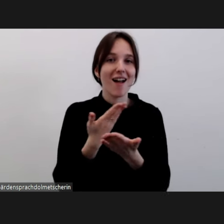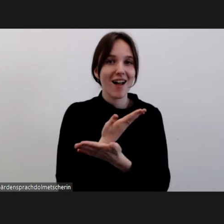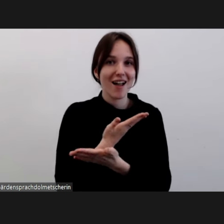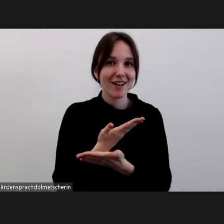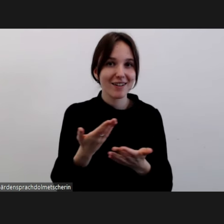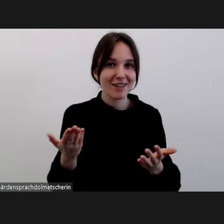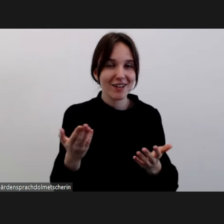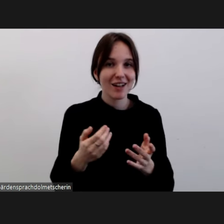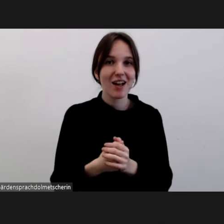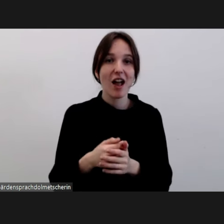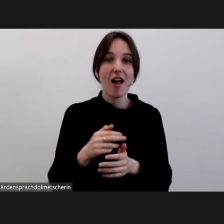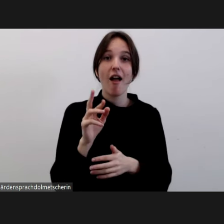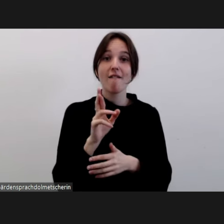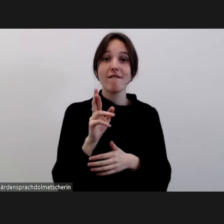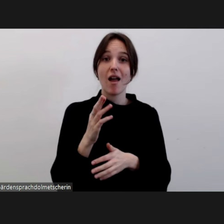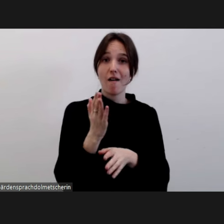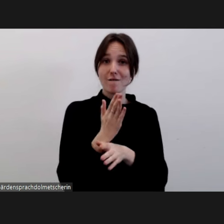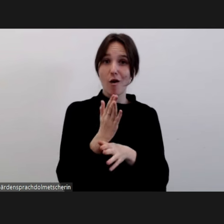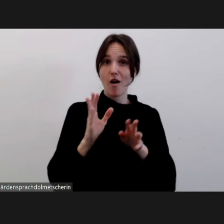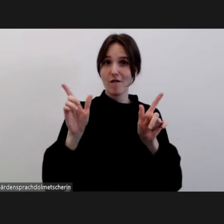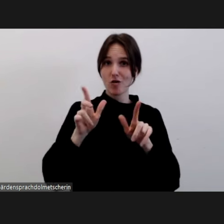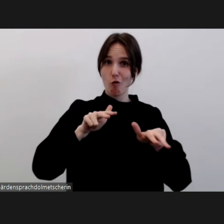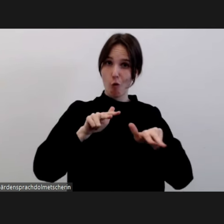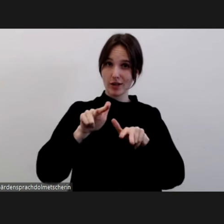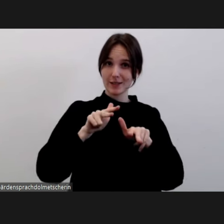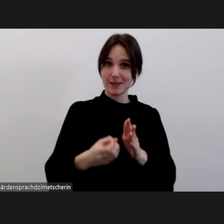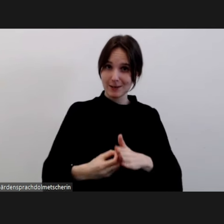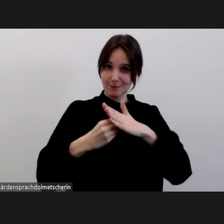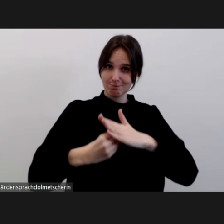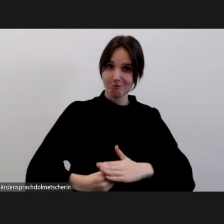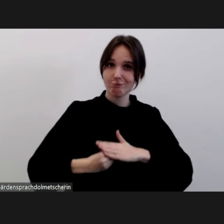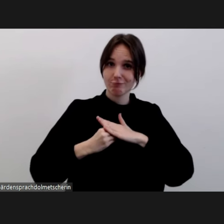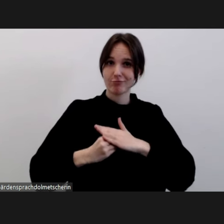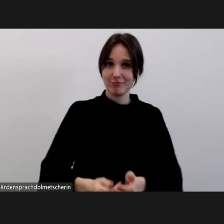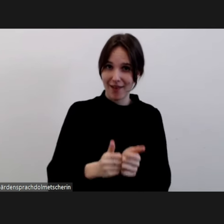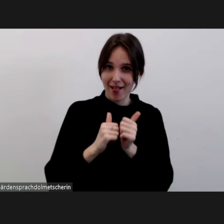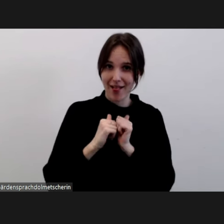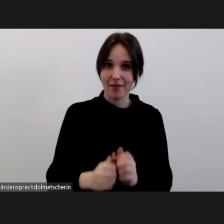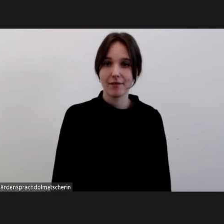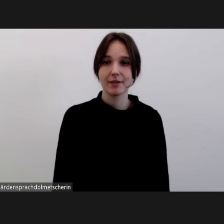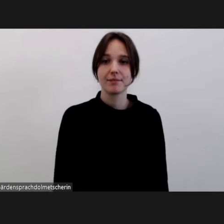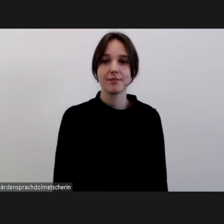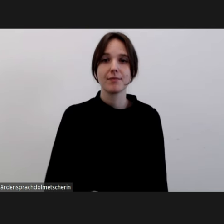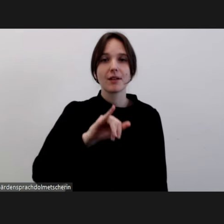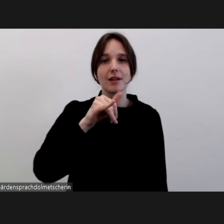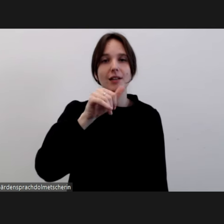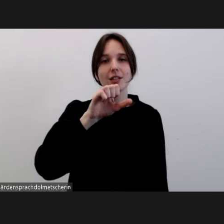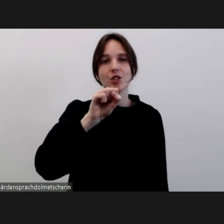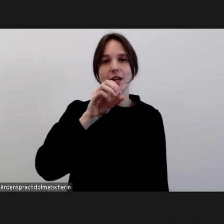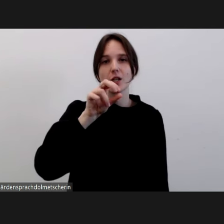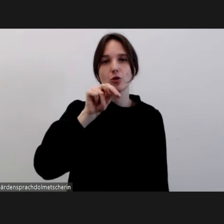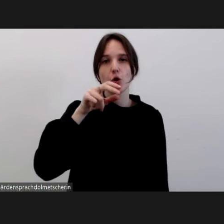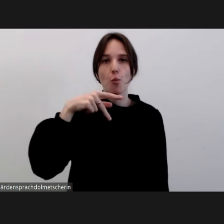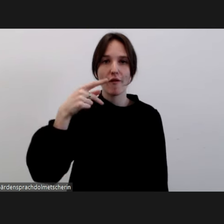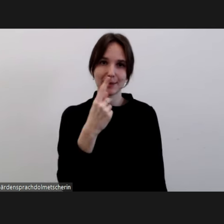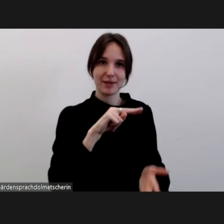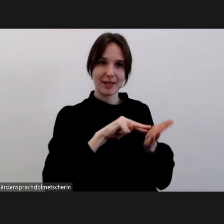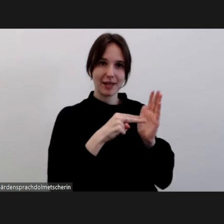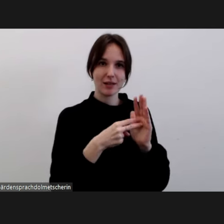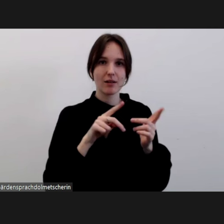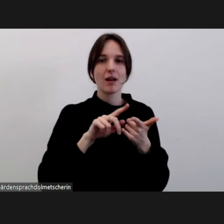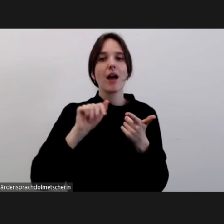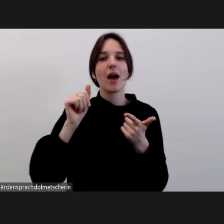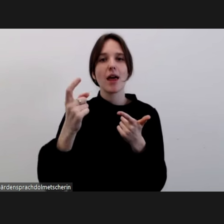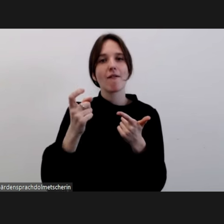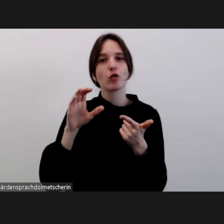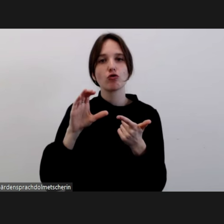die uns bei der Organisation dieser Veranstaltung unterstützt haben. Das sind Jason Pofall von der Technik, Anna von Chammer